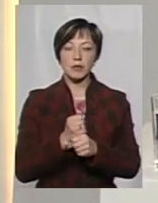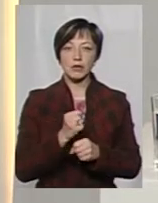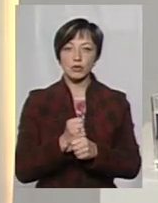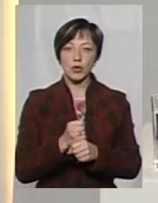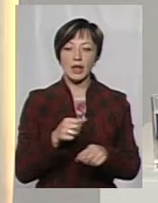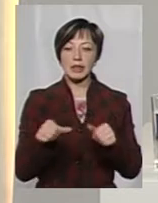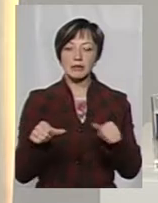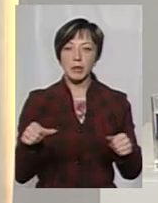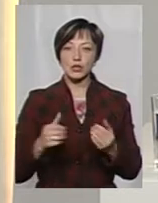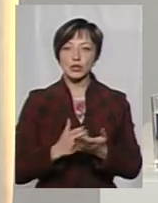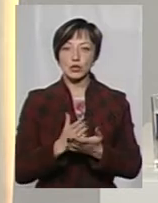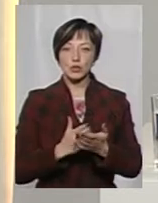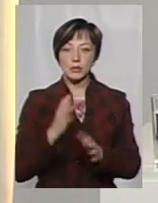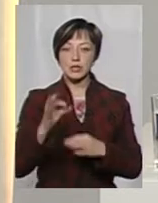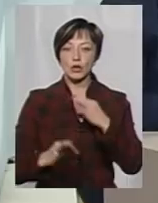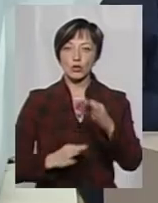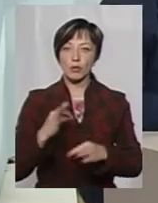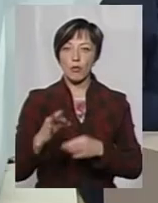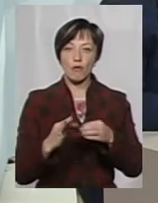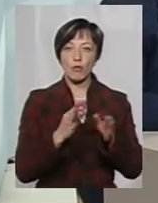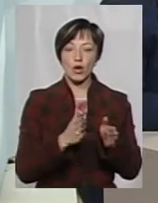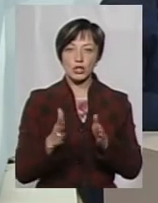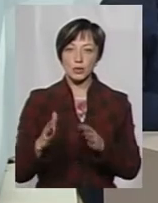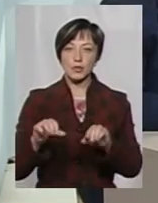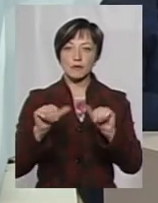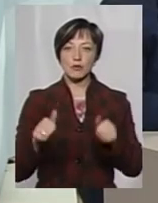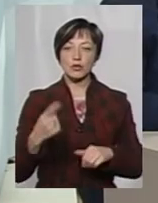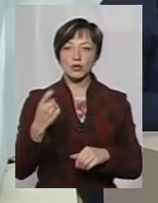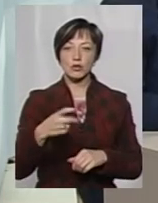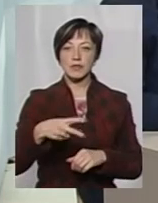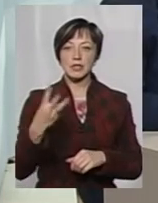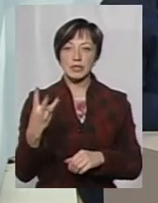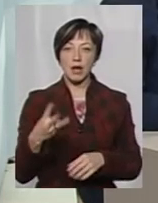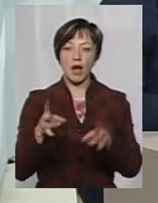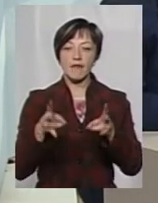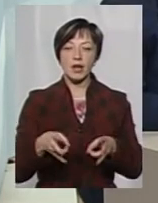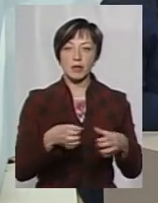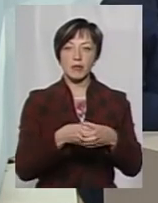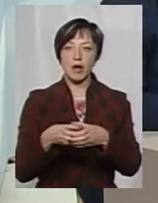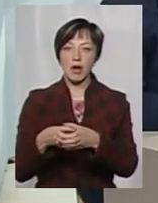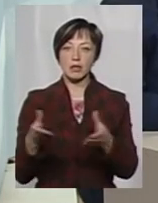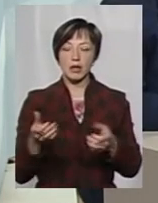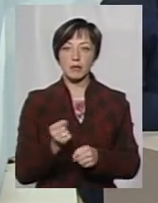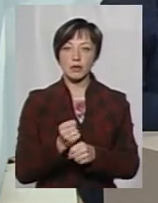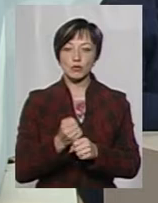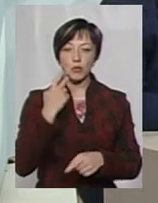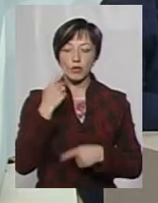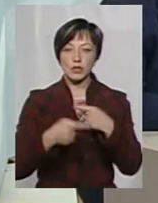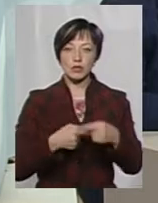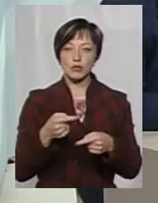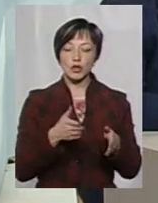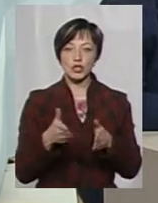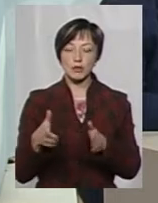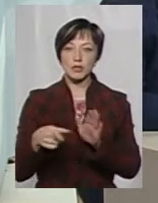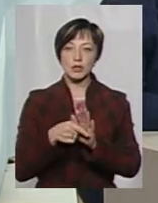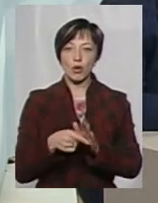диспетчерські служби в цілодомовому режимі. Також сформовано 123 аварійних бригади, які працюють в постійному режимі